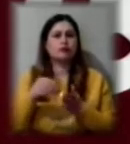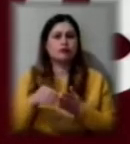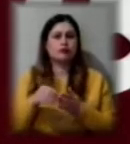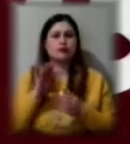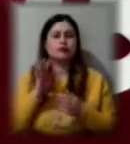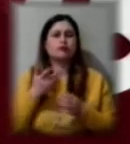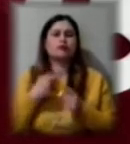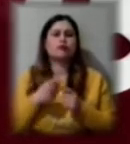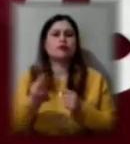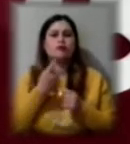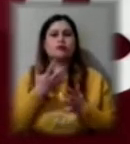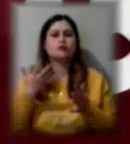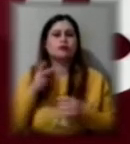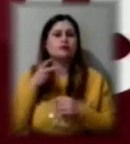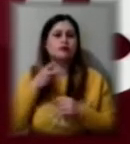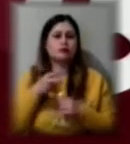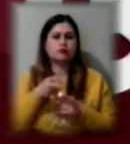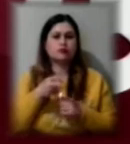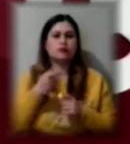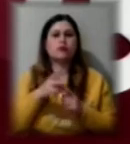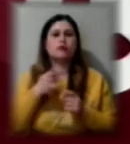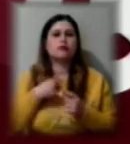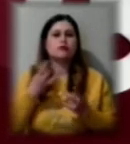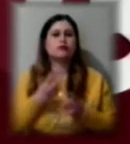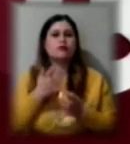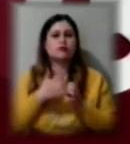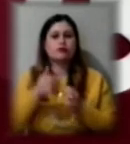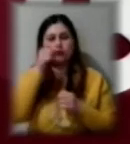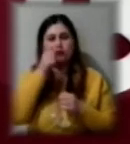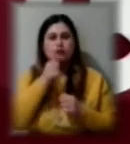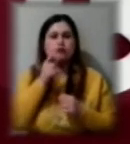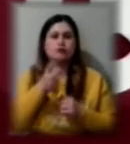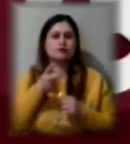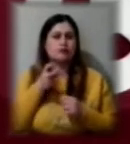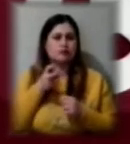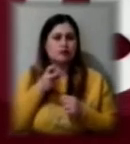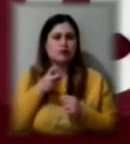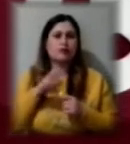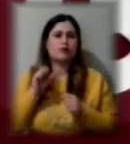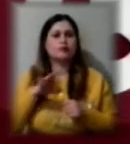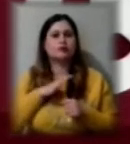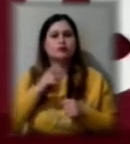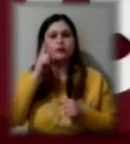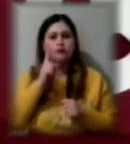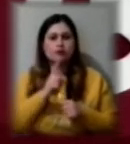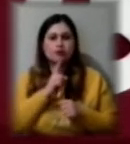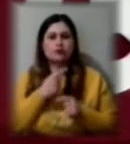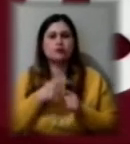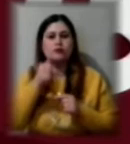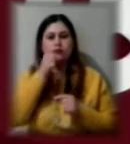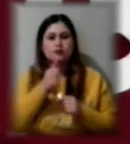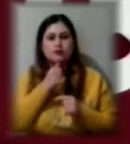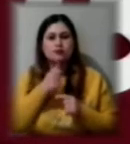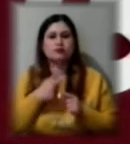їх більше двох тисяч, а нам їх треба в середньому 1200 на місяць. Менше на два місяці